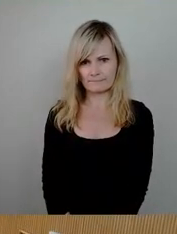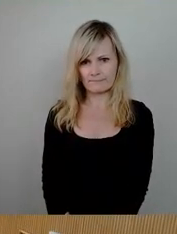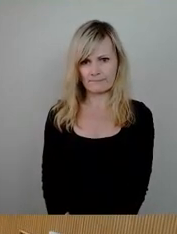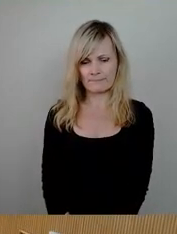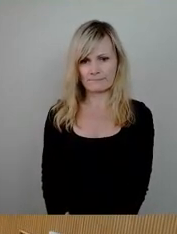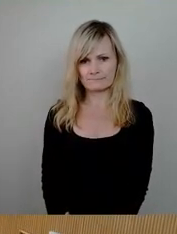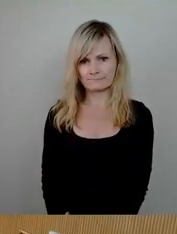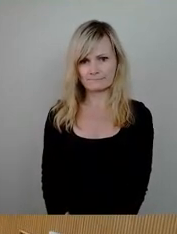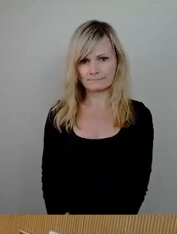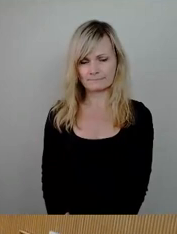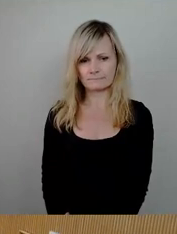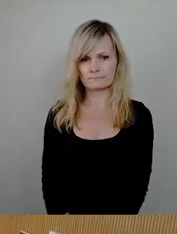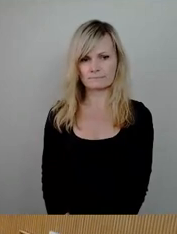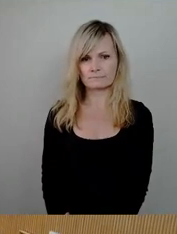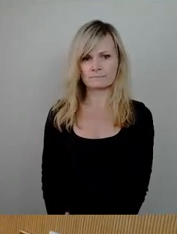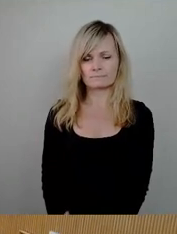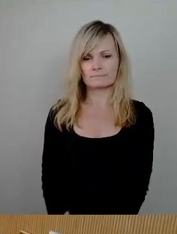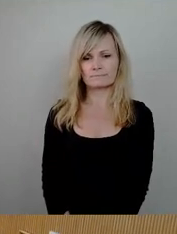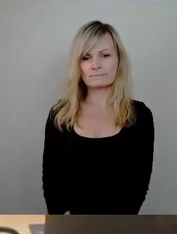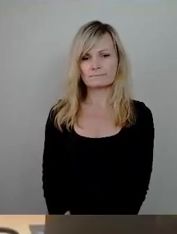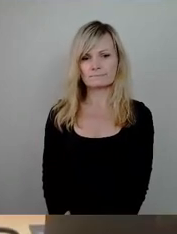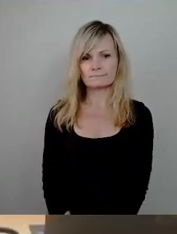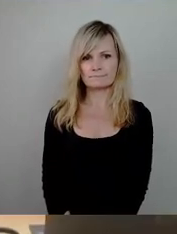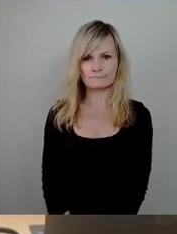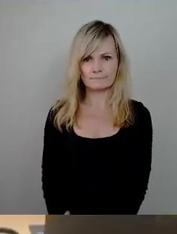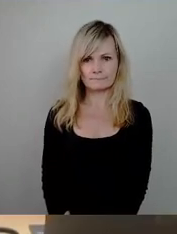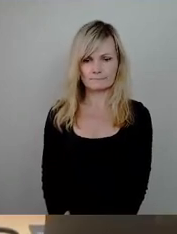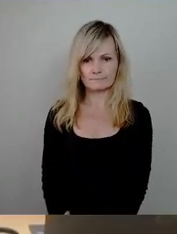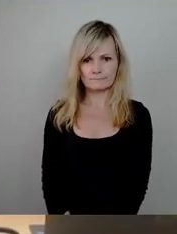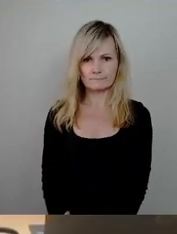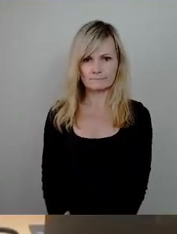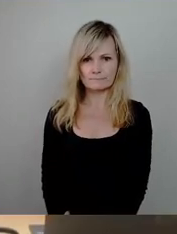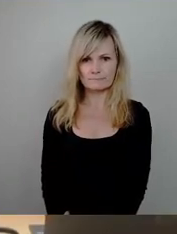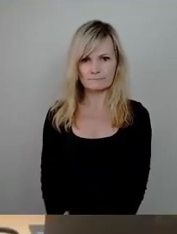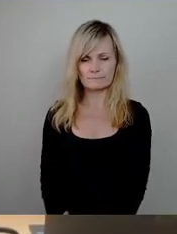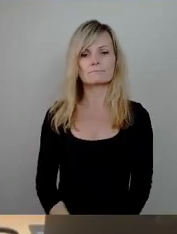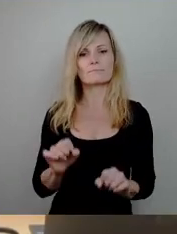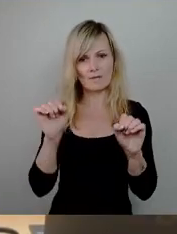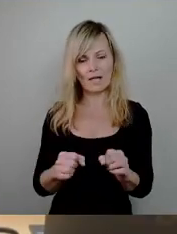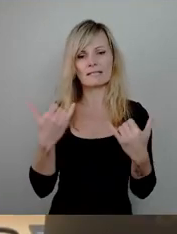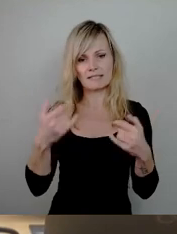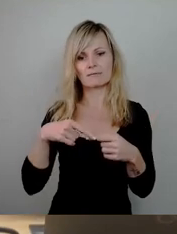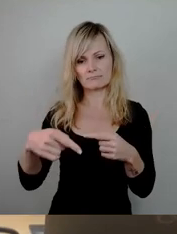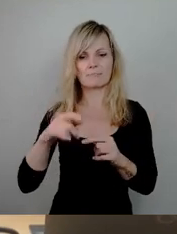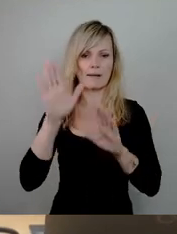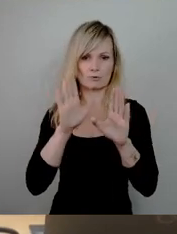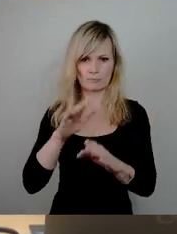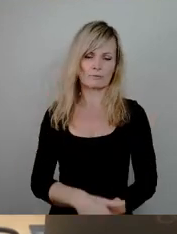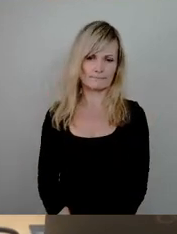Weiteren Gesprächsbedarf sehe ich hier nicht. Da können wir gleich zur Abstimmung kommen. Und ich würde zunächst den